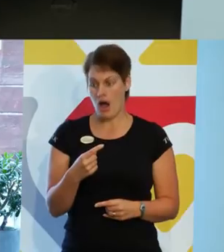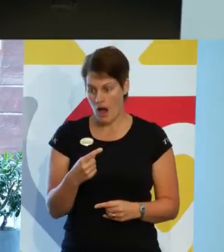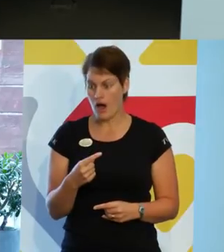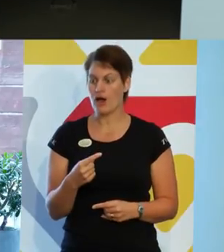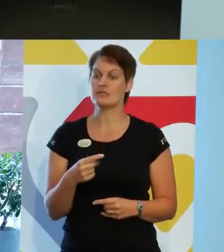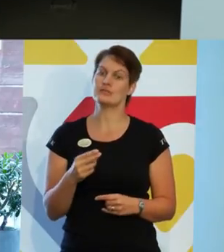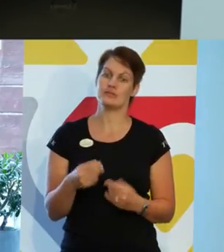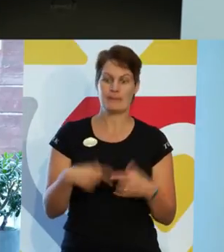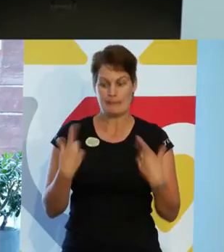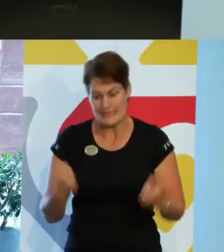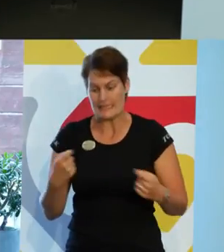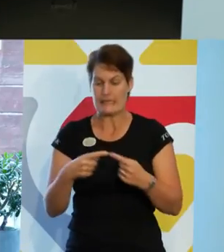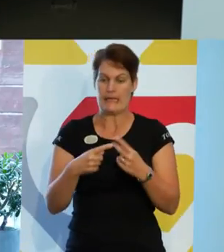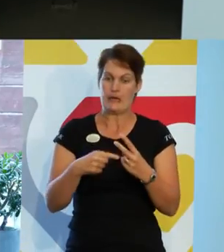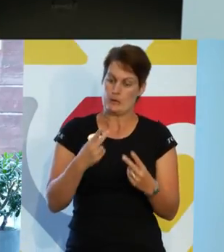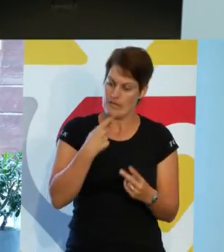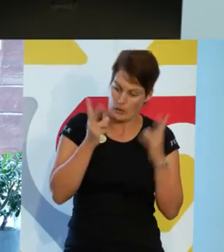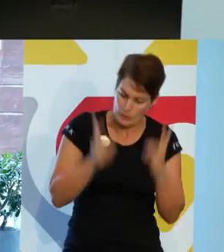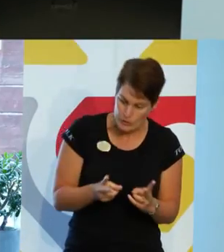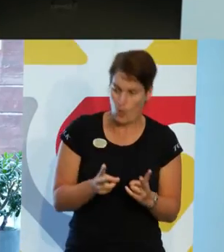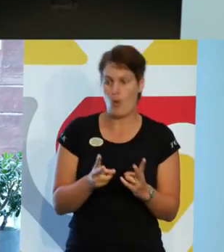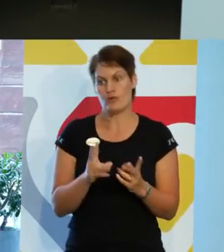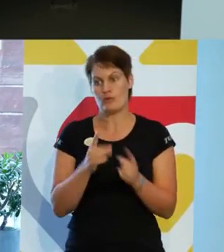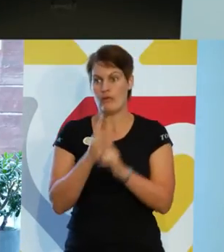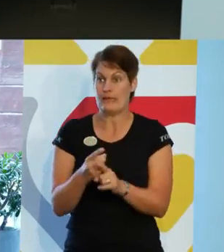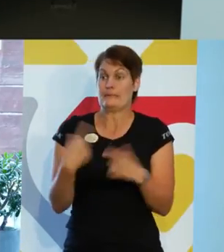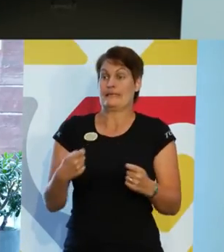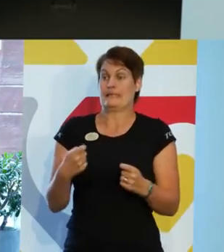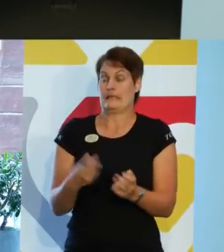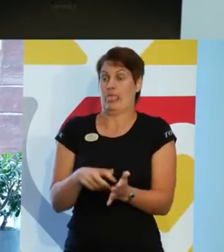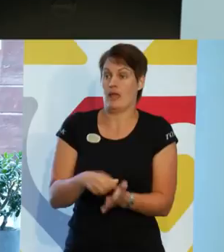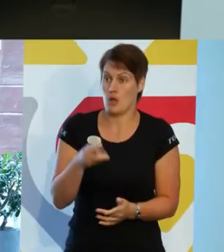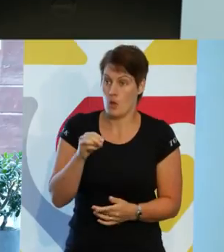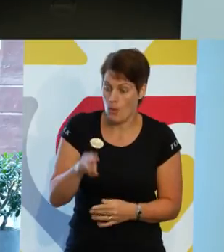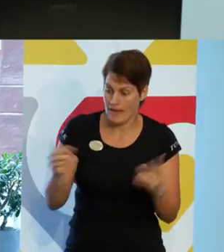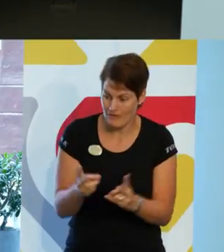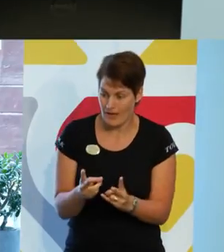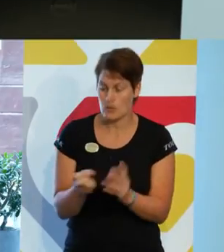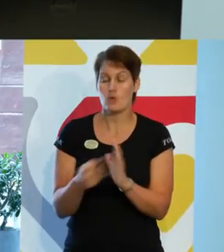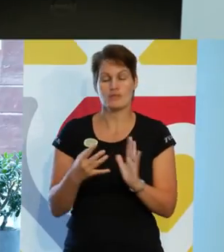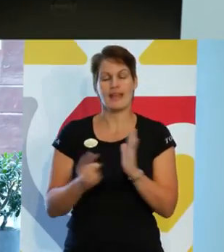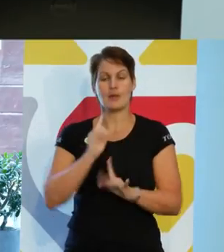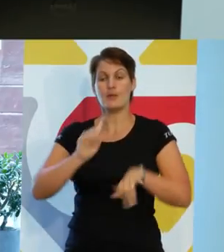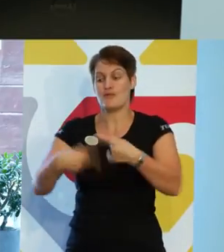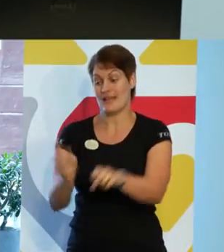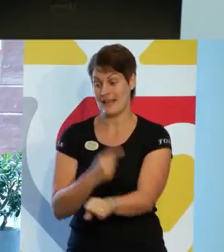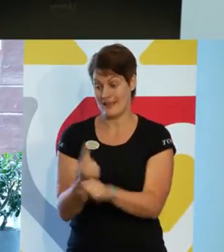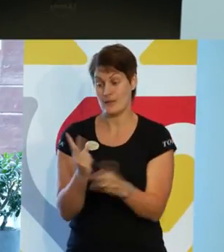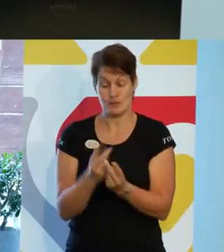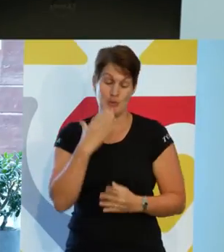i den fällan. Där var hon normativ i detta. Och då har det skett utveckling. Det är bra.